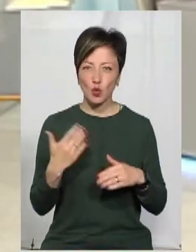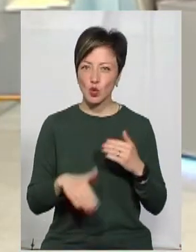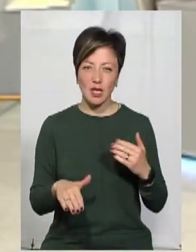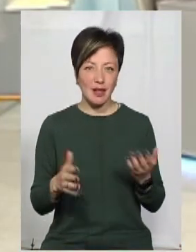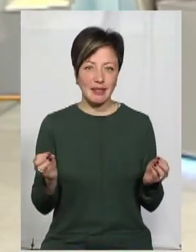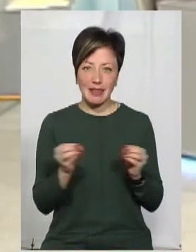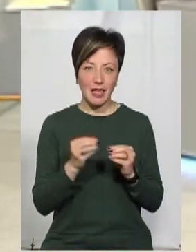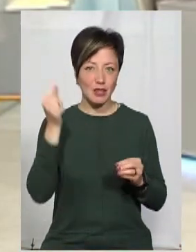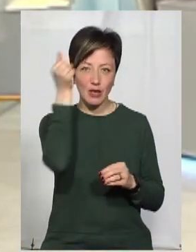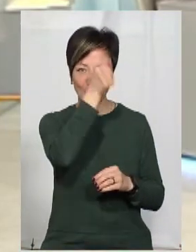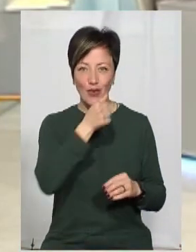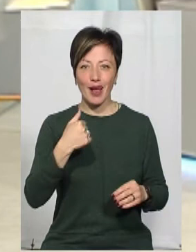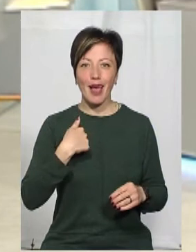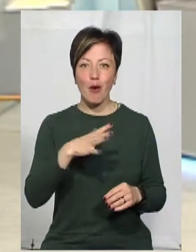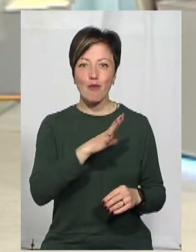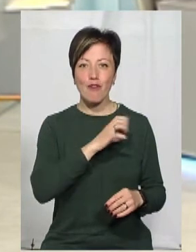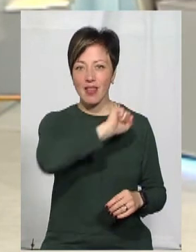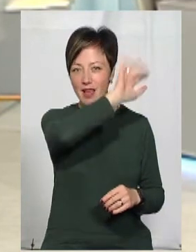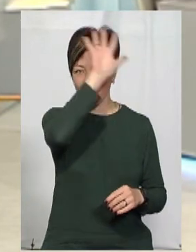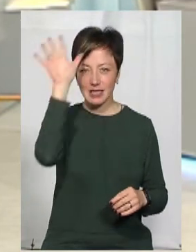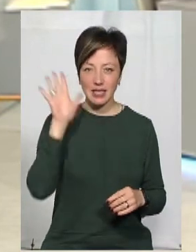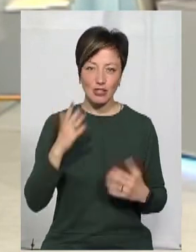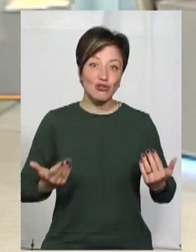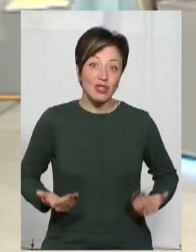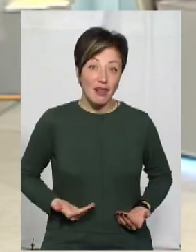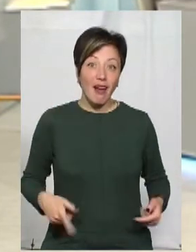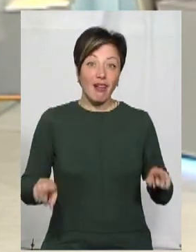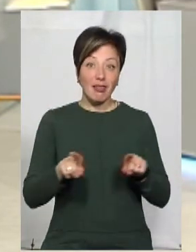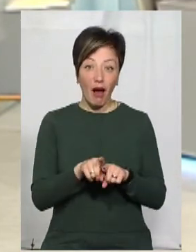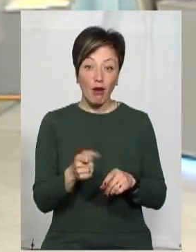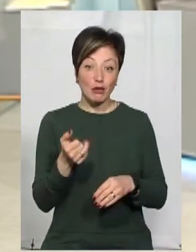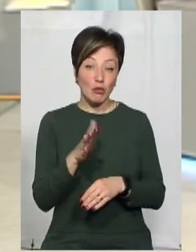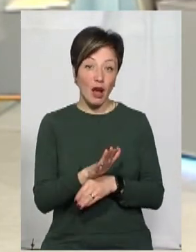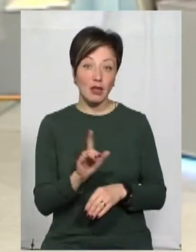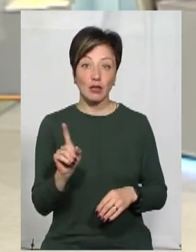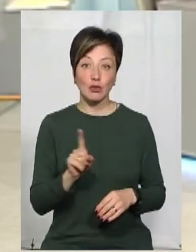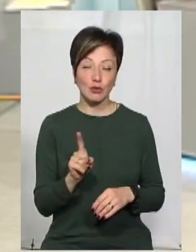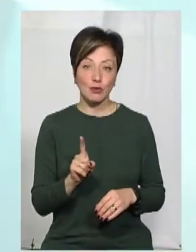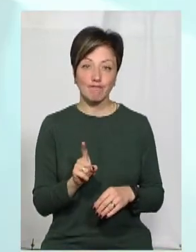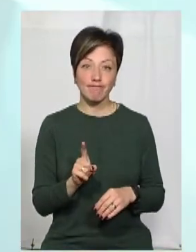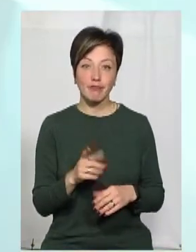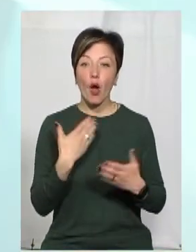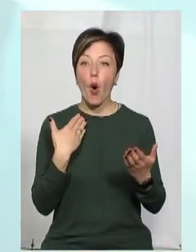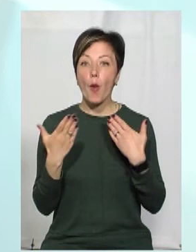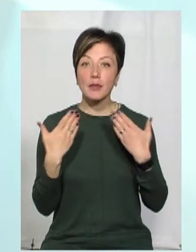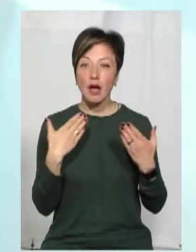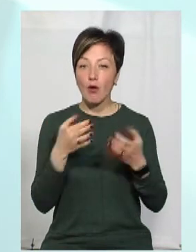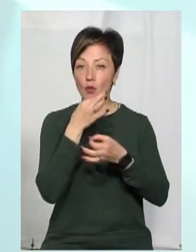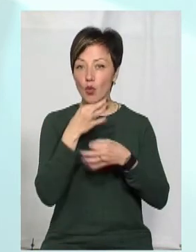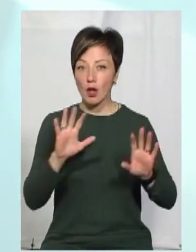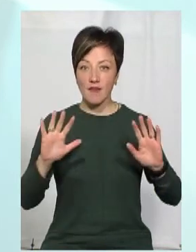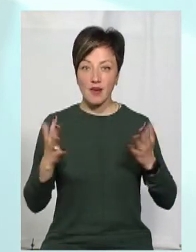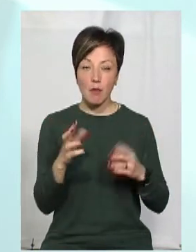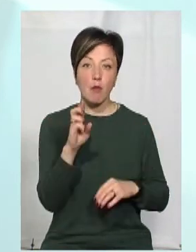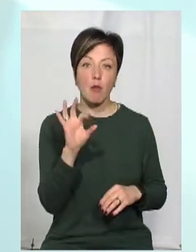років вже з 10, як я був на весілях, ну, так життя розпородилося, що, ну, спілкуємося все одно, в будь-якому випадку,